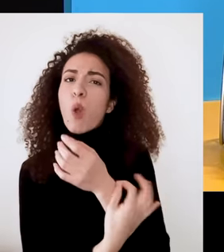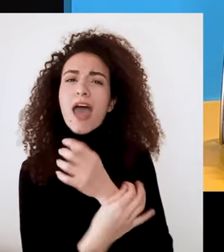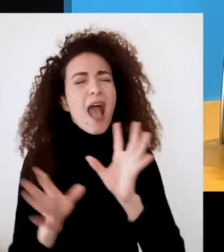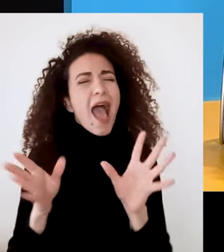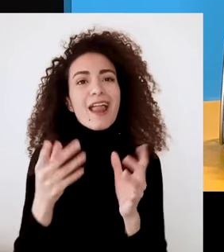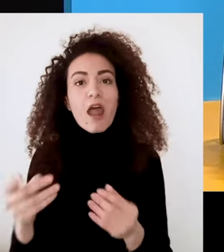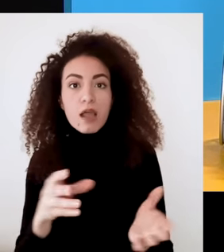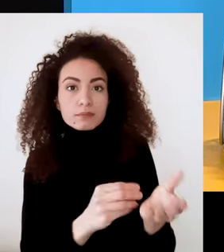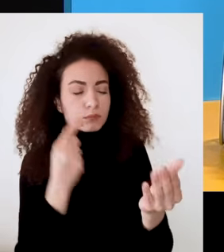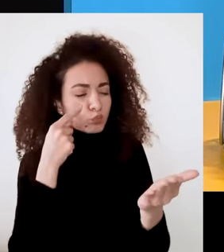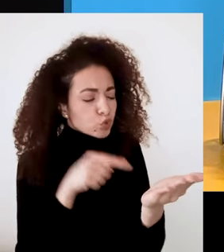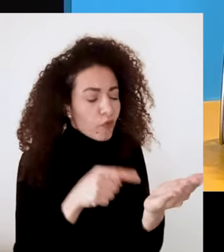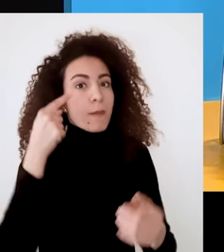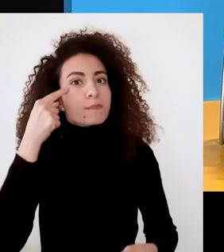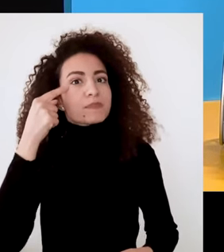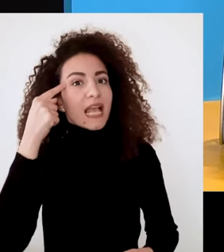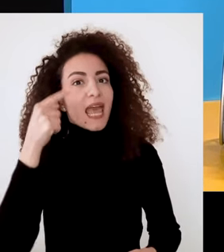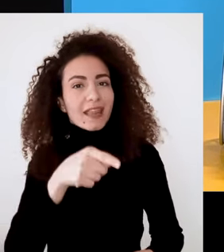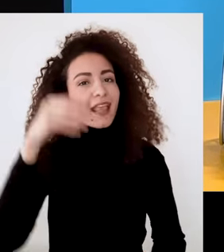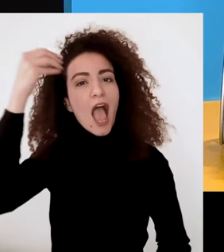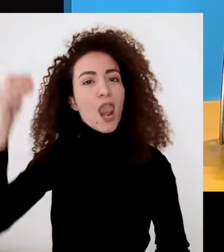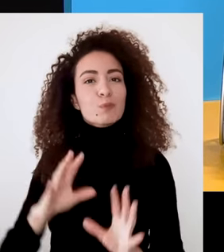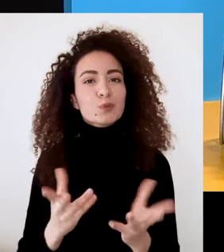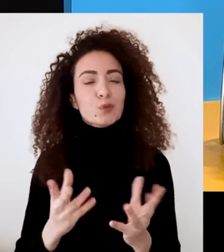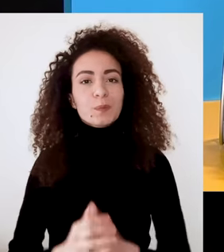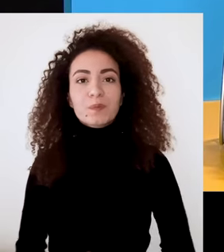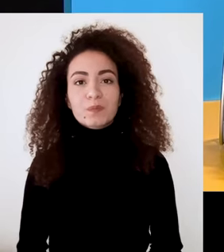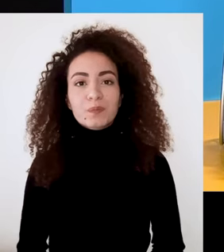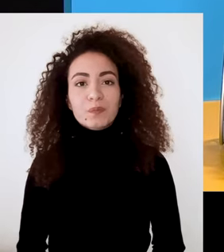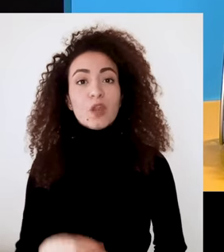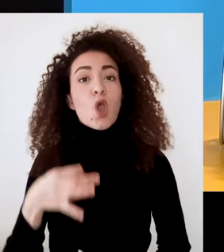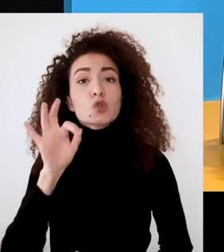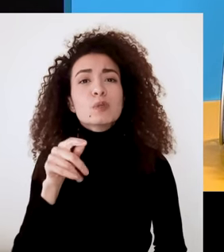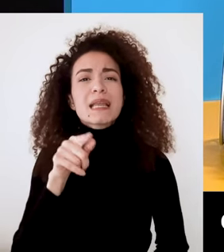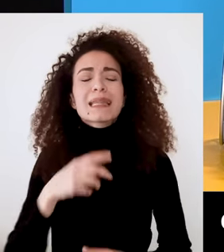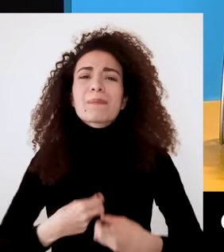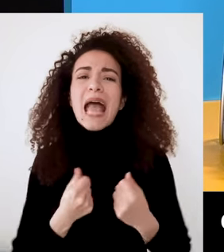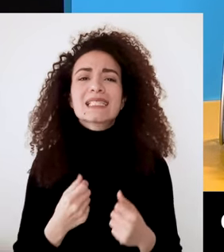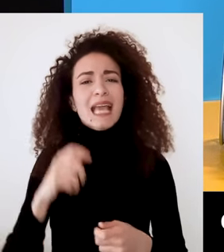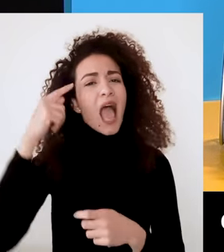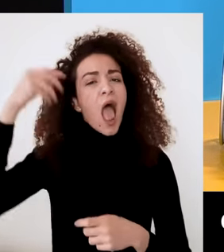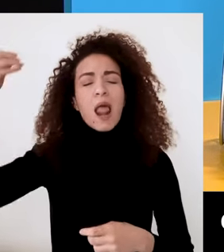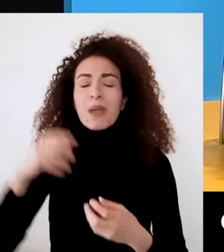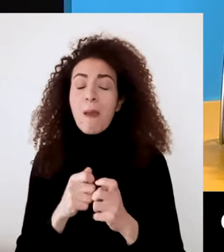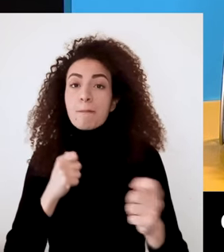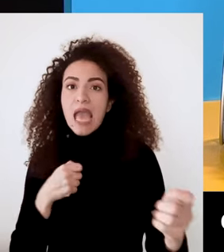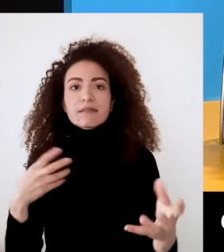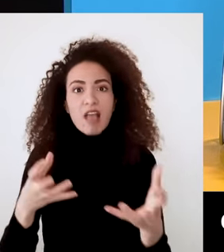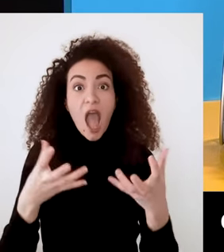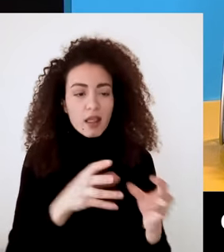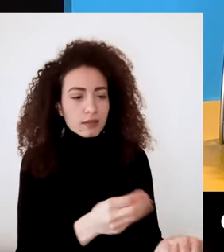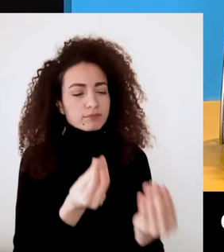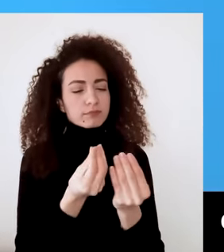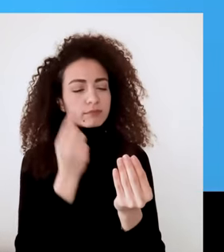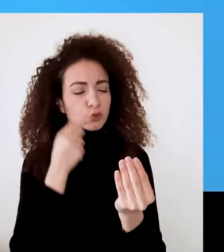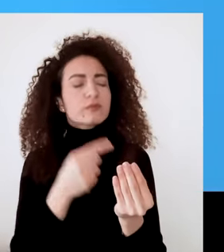نبتة أو أي شي ممكن يرافقك وتنظري له أو تلمسيه لا يذكرك بحلمك خاصة لما تحس إنك بعيدة